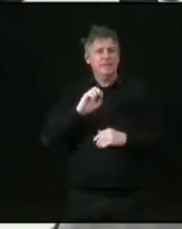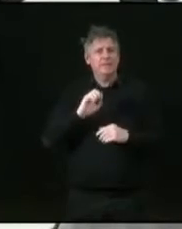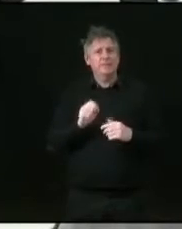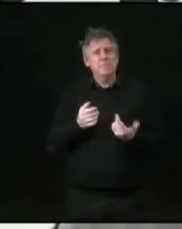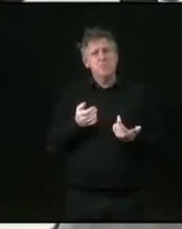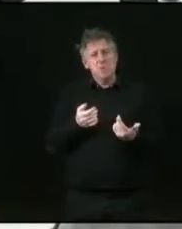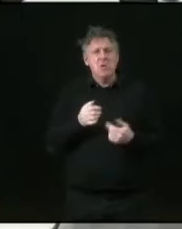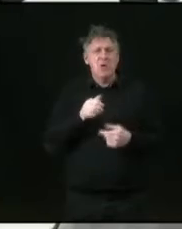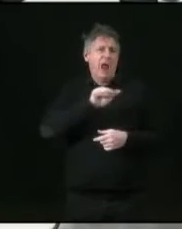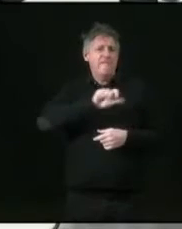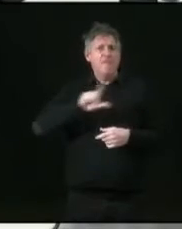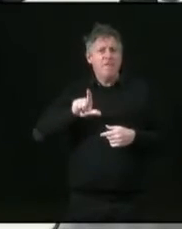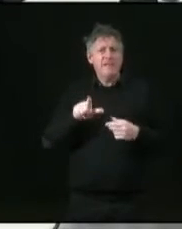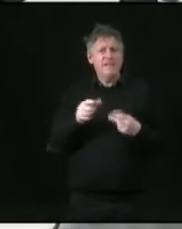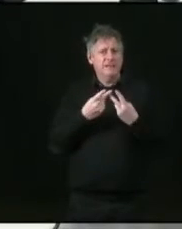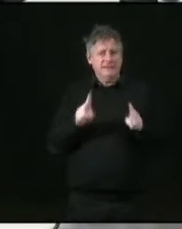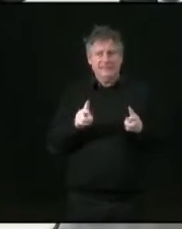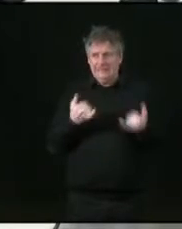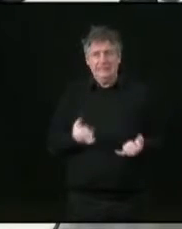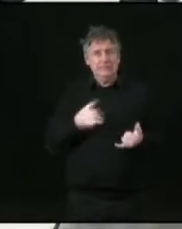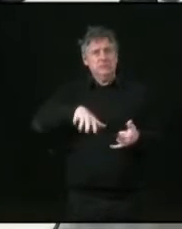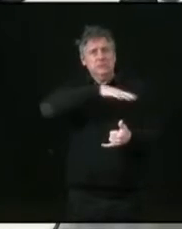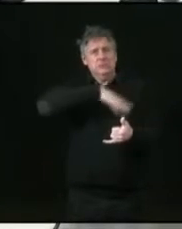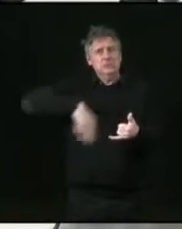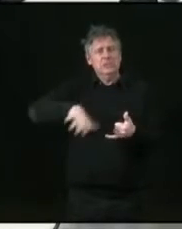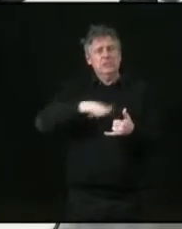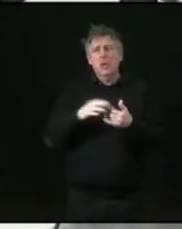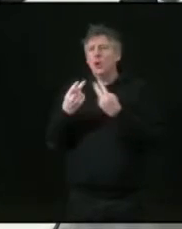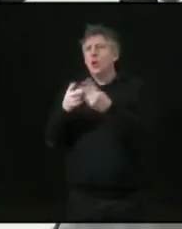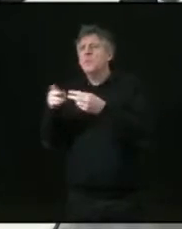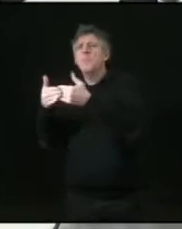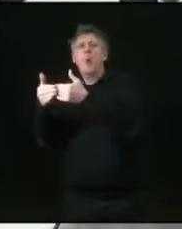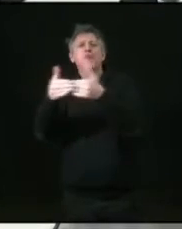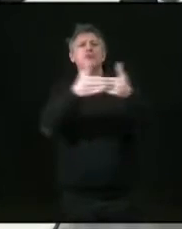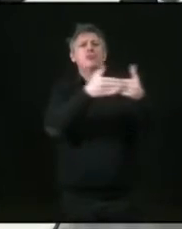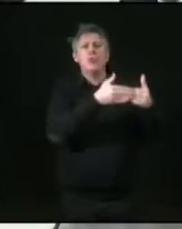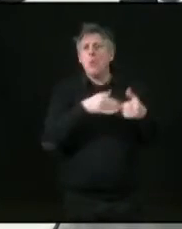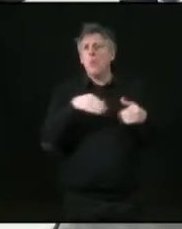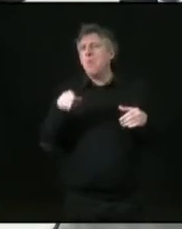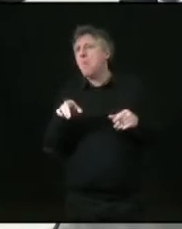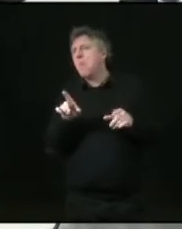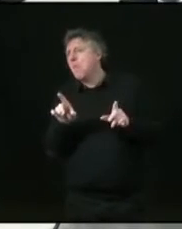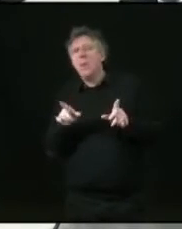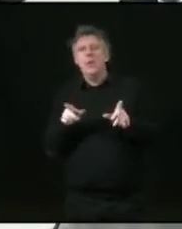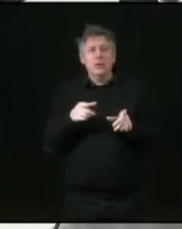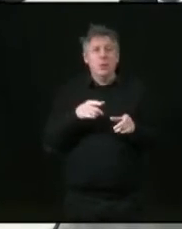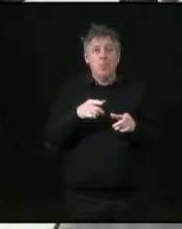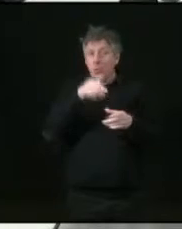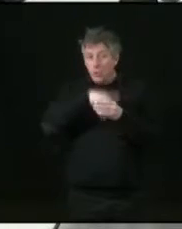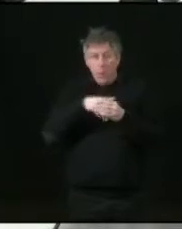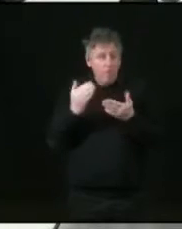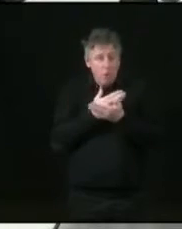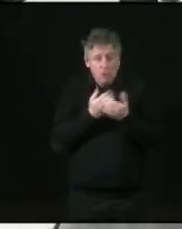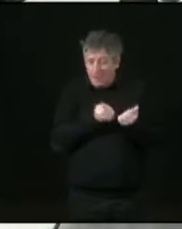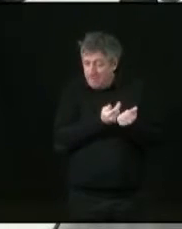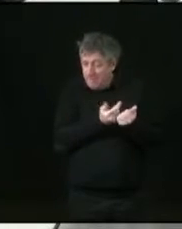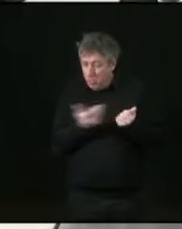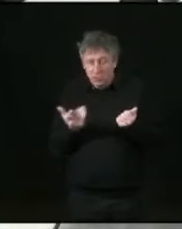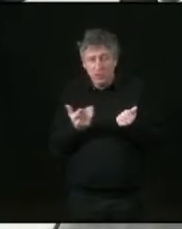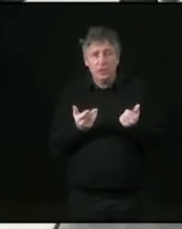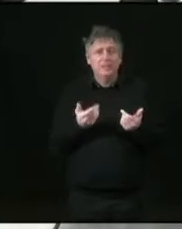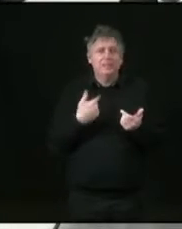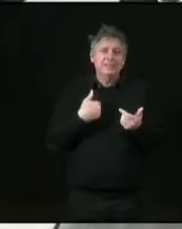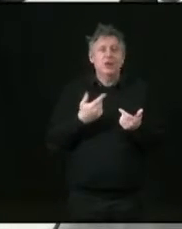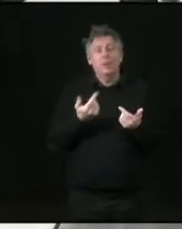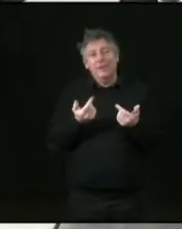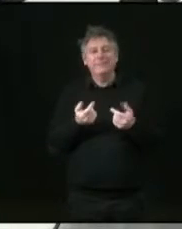retrouve très rarement dans les communes de la même strata voit vivre de nombreux projets. Alors, effectivement, avec le Covid, a été très compliqué de l'ouvrir,